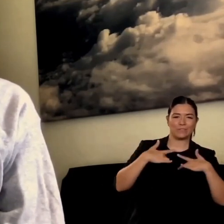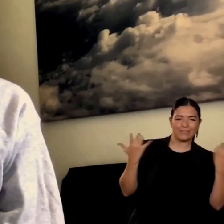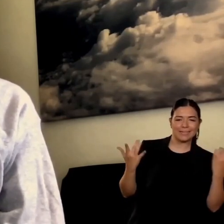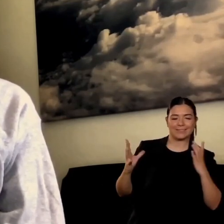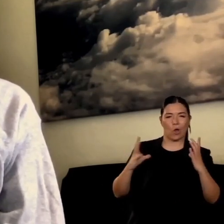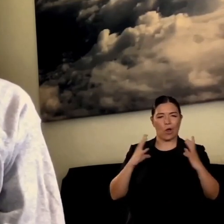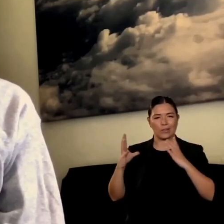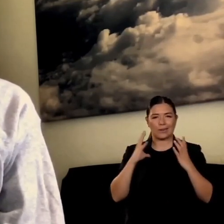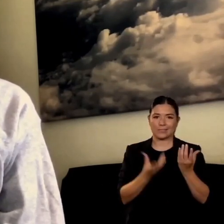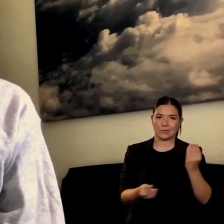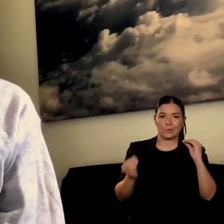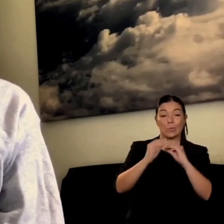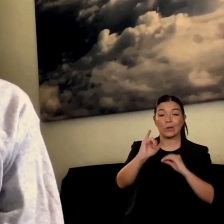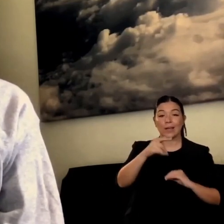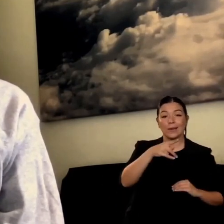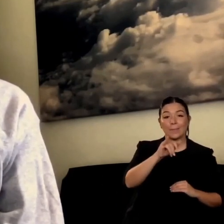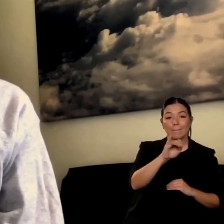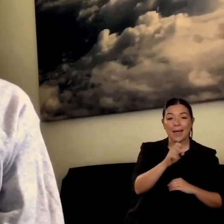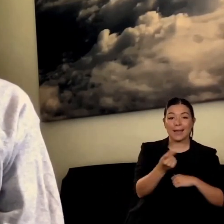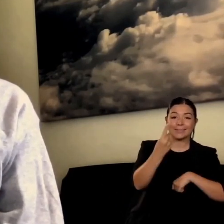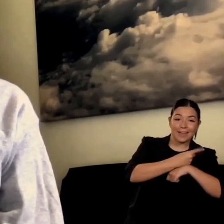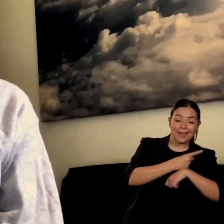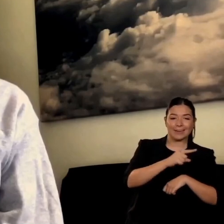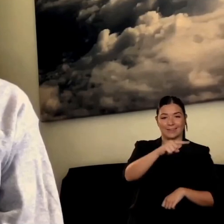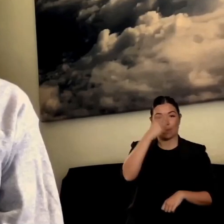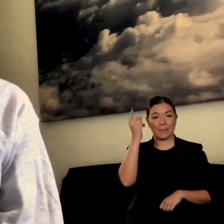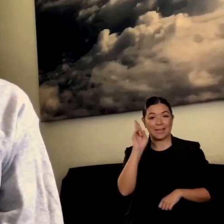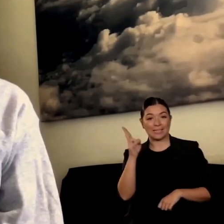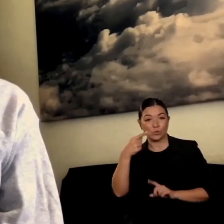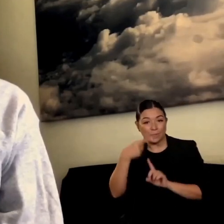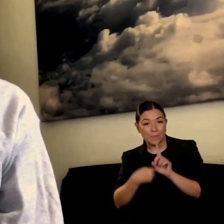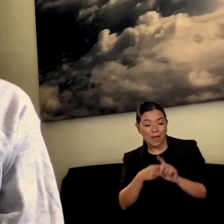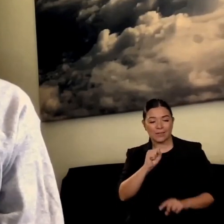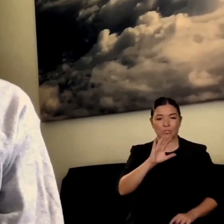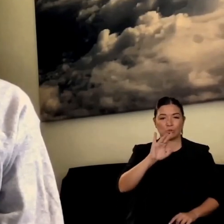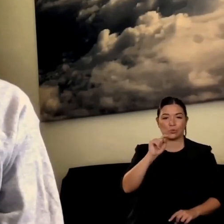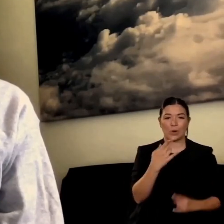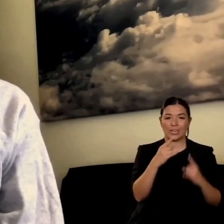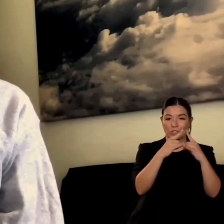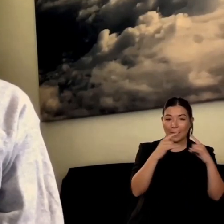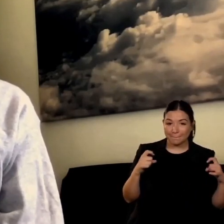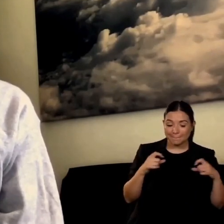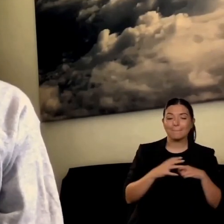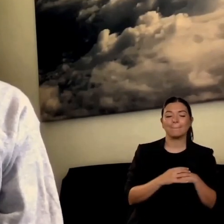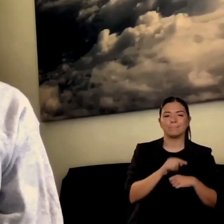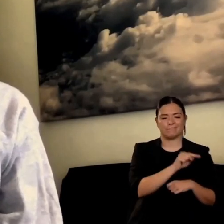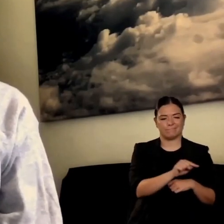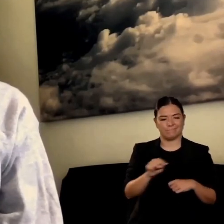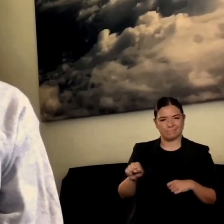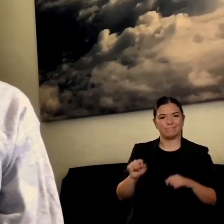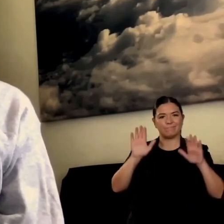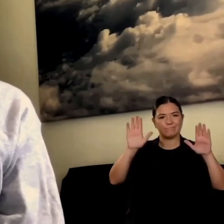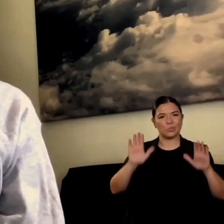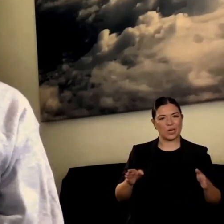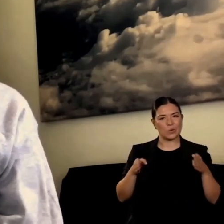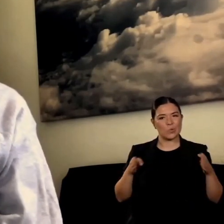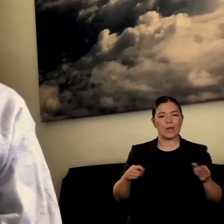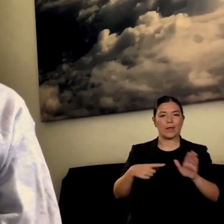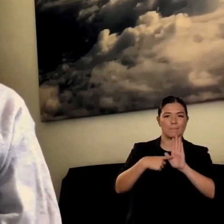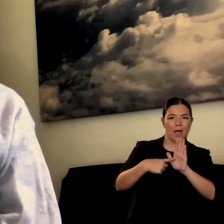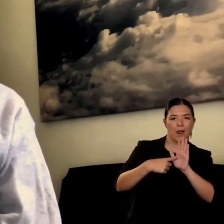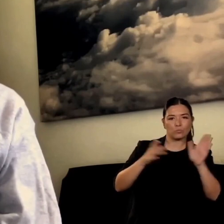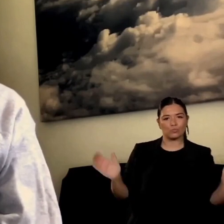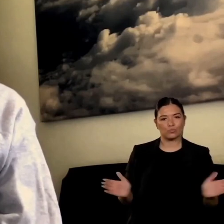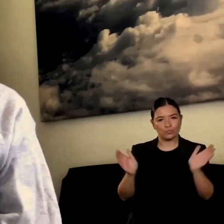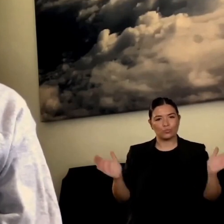modellare impulsare una cittadinanza più positiva e altri ispirati alla comunità su